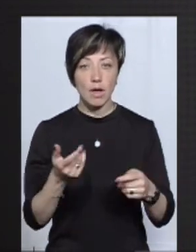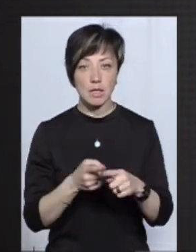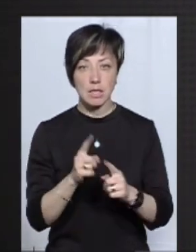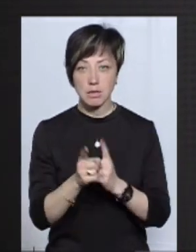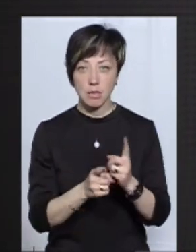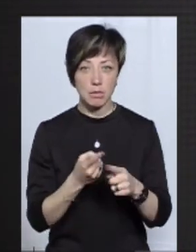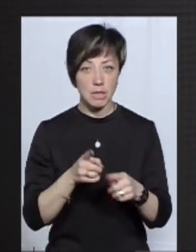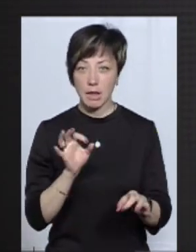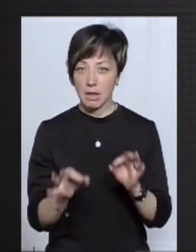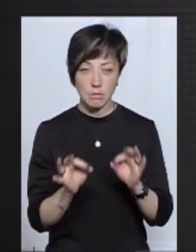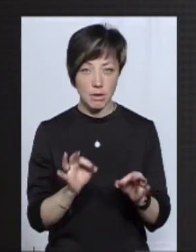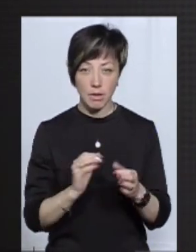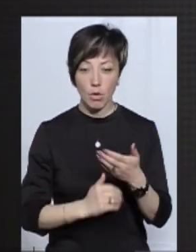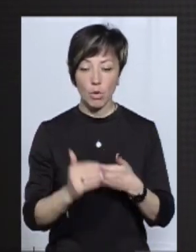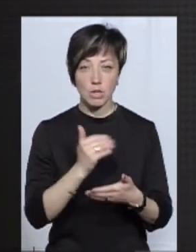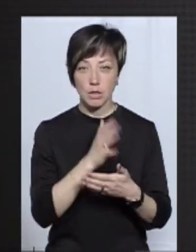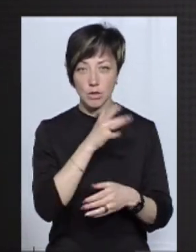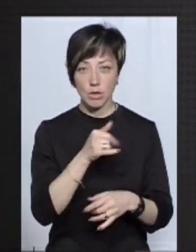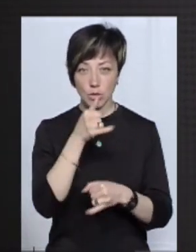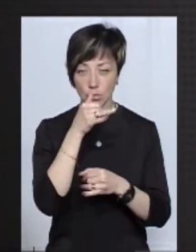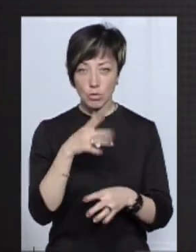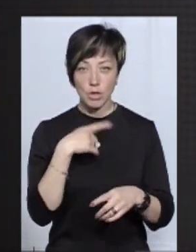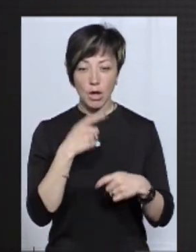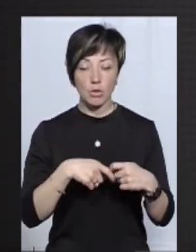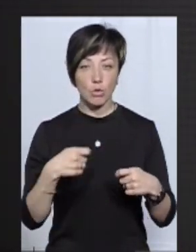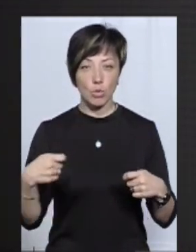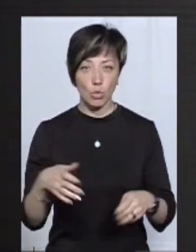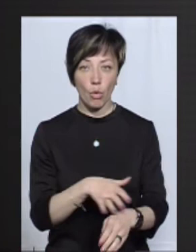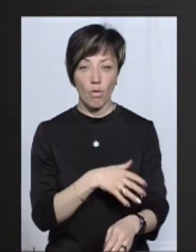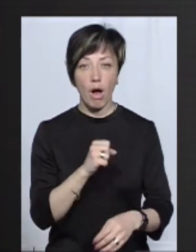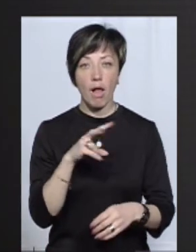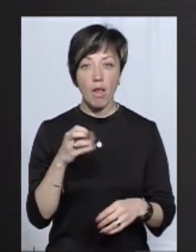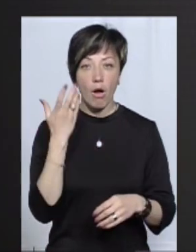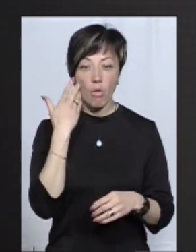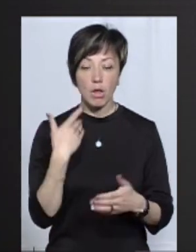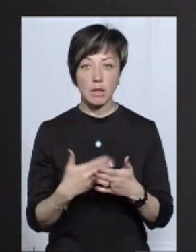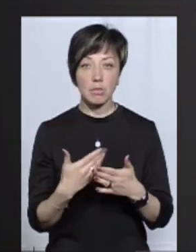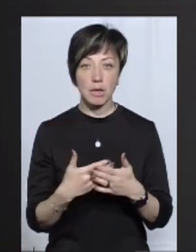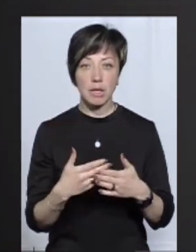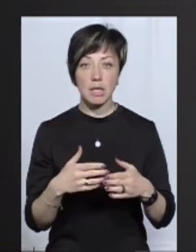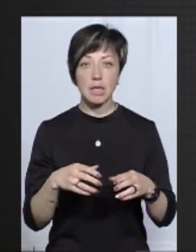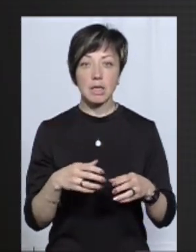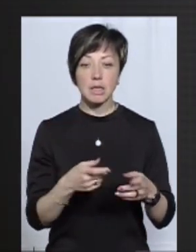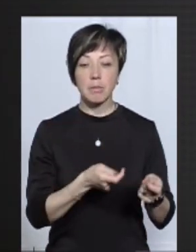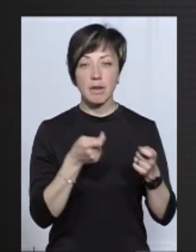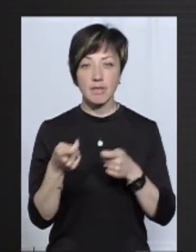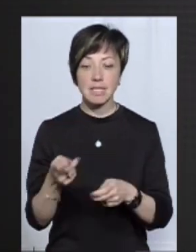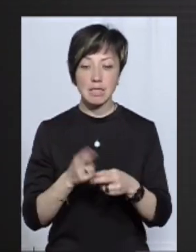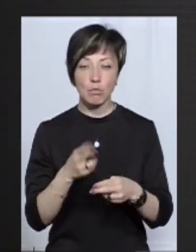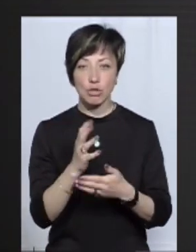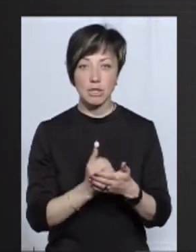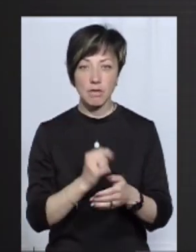бо це несправедливо. Останнім часом я не можу сказати, що довго здійснюється розмитнення, але коли йде, наприклад, запчастин, тут дуже важко